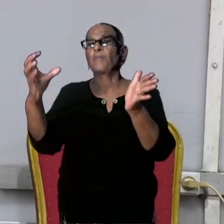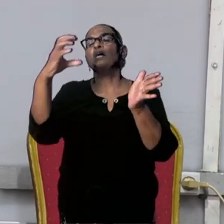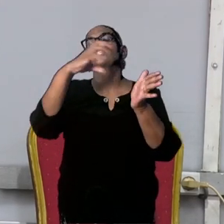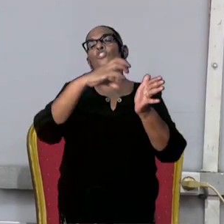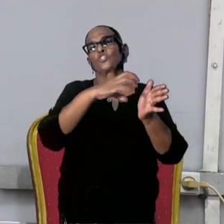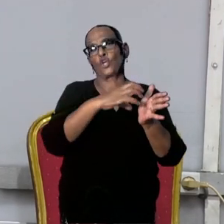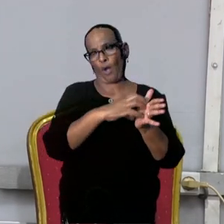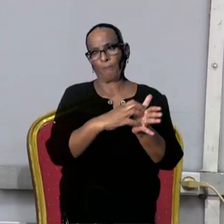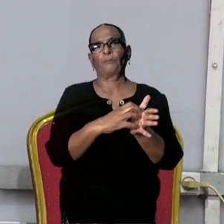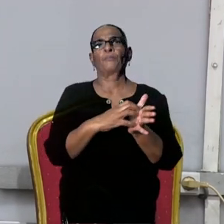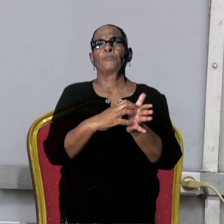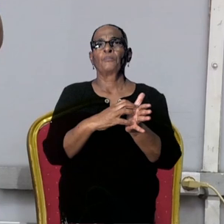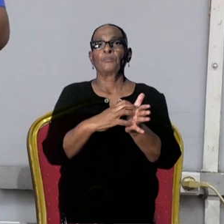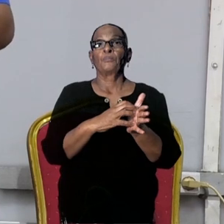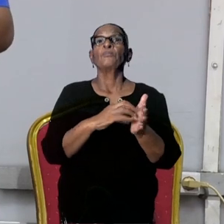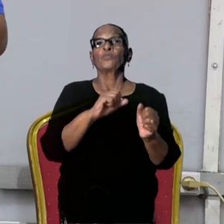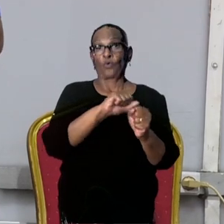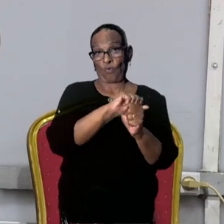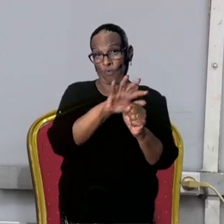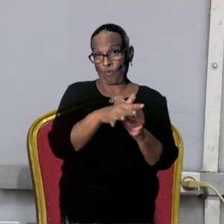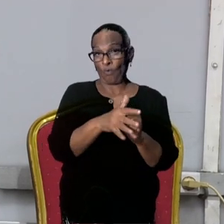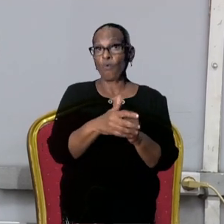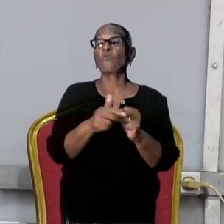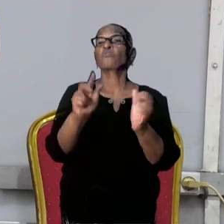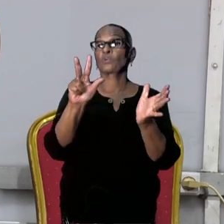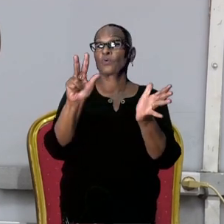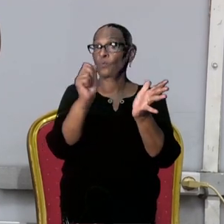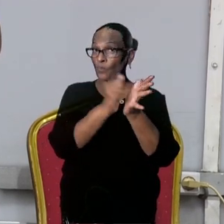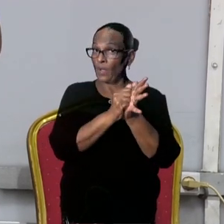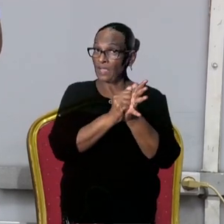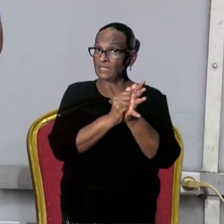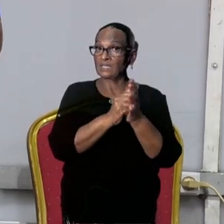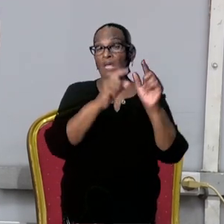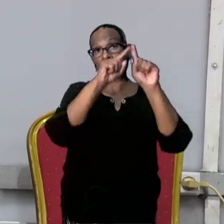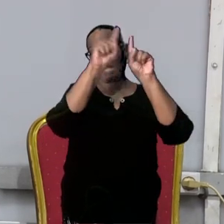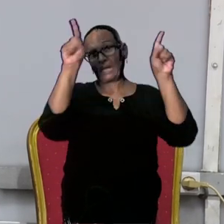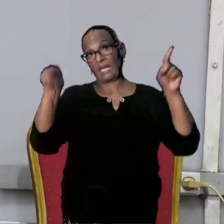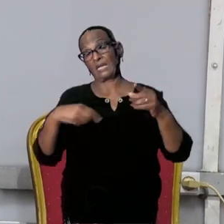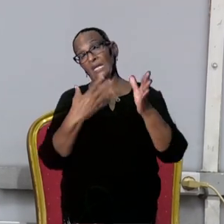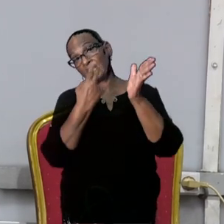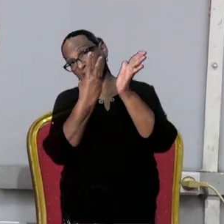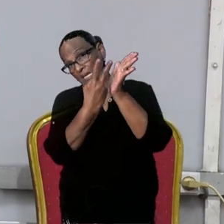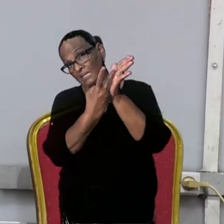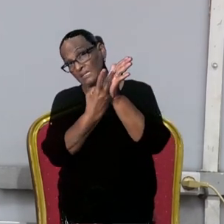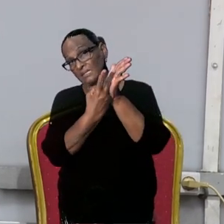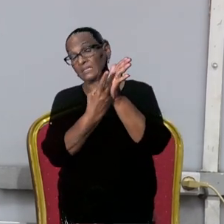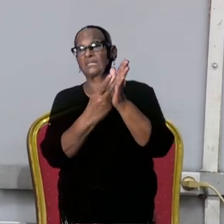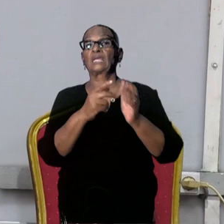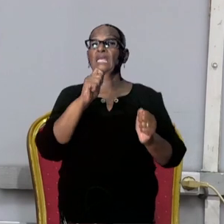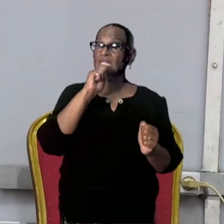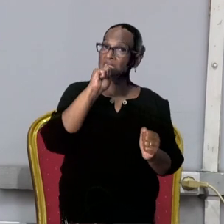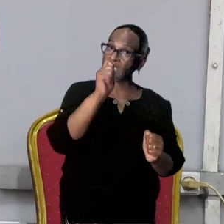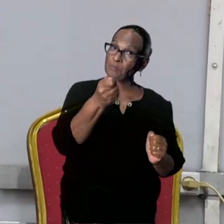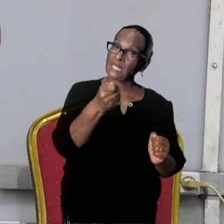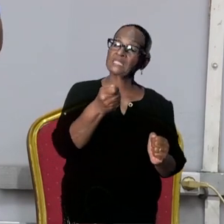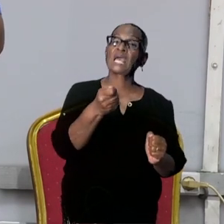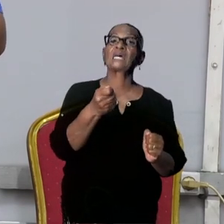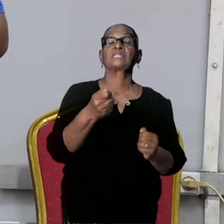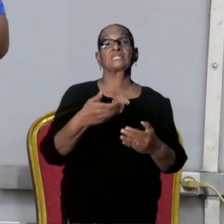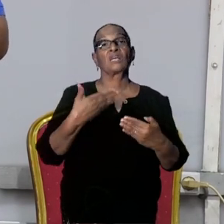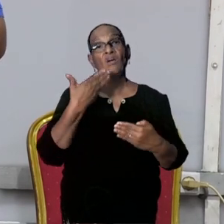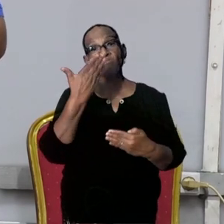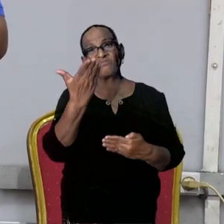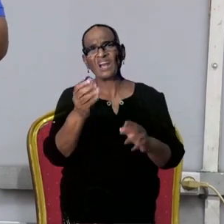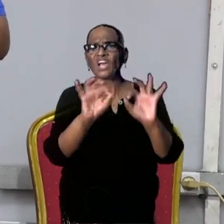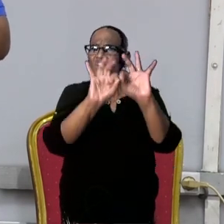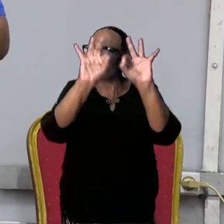-19 wordt gegeven. De COVID-website is eigenlijk alleen nog maar de dashboard en eventueel de dispensatie aanvragen. Kunnen